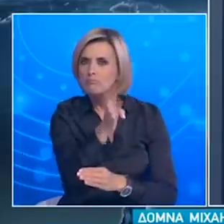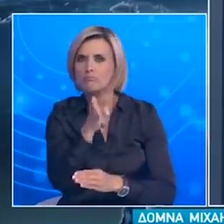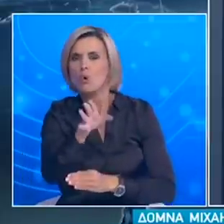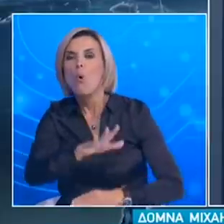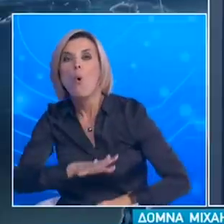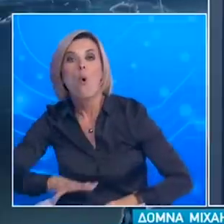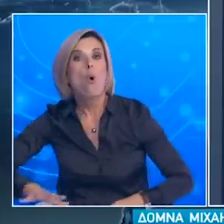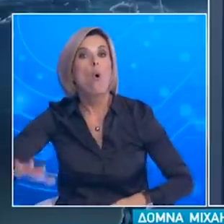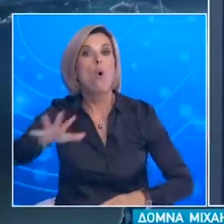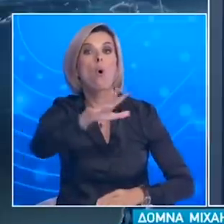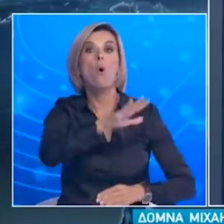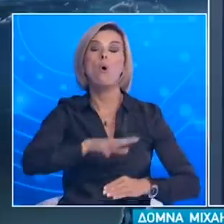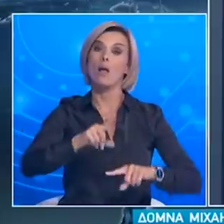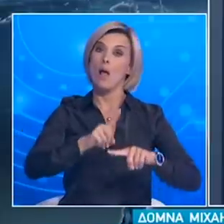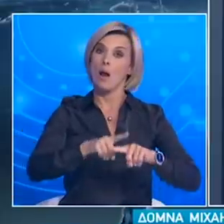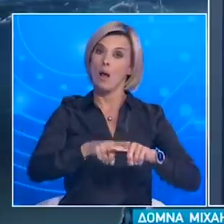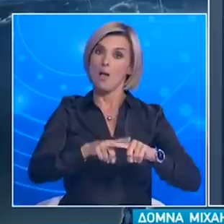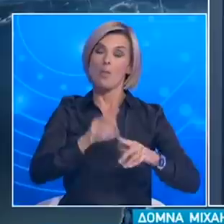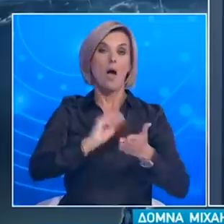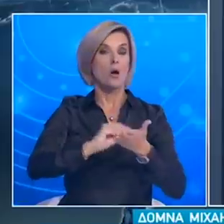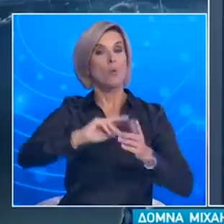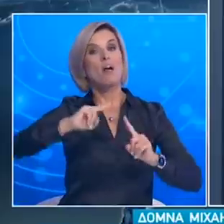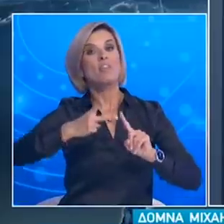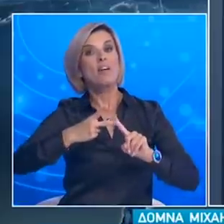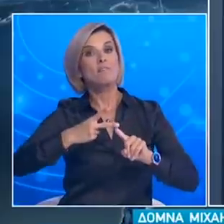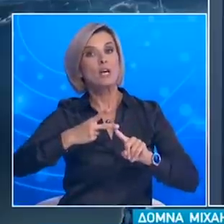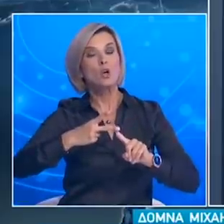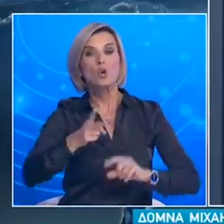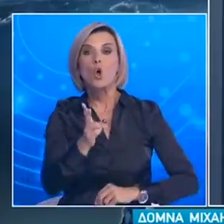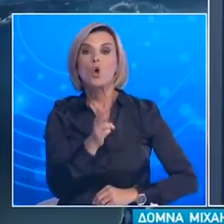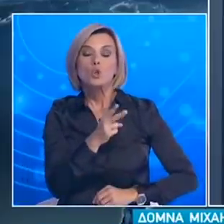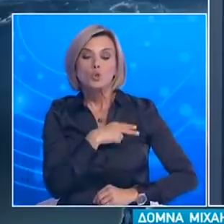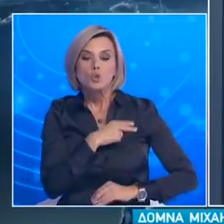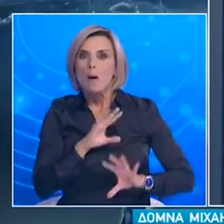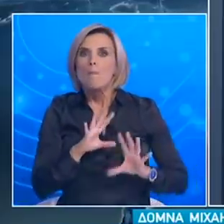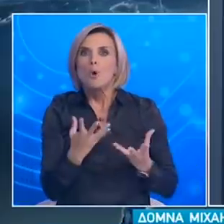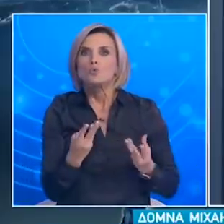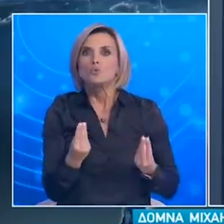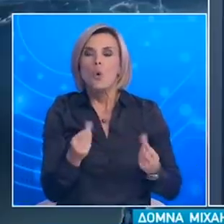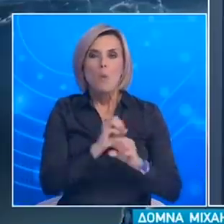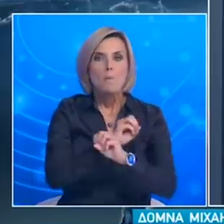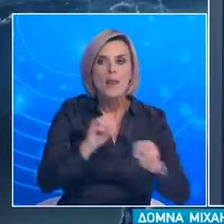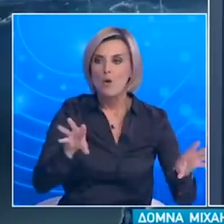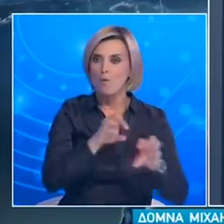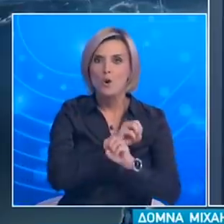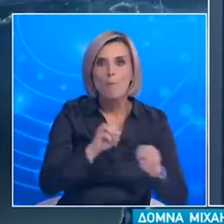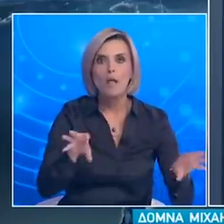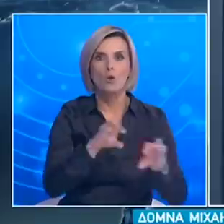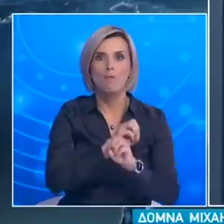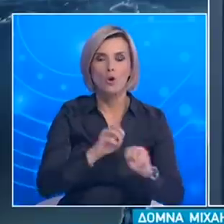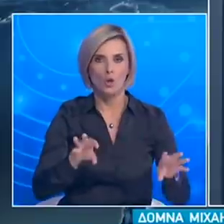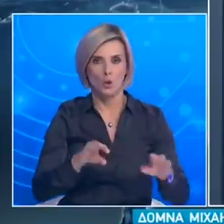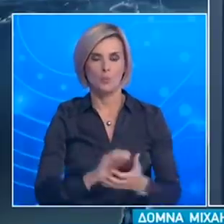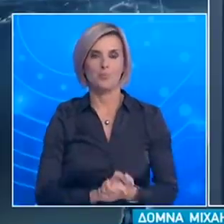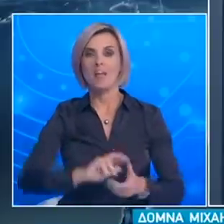επικράτεια των ελέγχων και δεύτερον για τη διάχυση της επιδημιολογικά σημαντικής πληροφορίας δεύτερη ομάδα